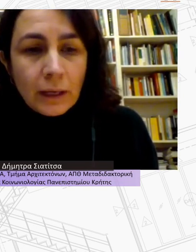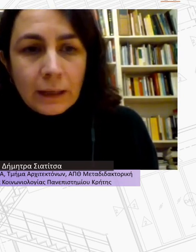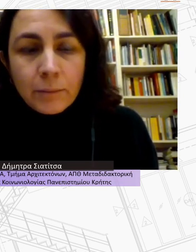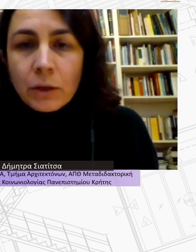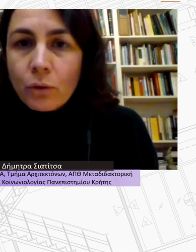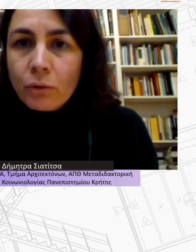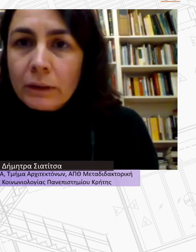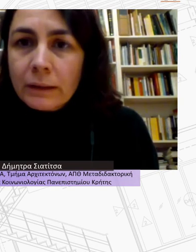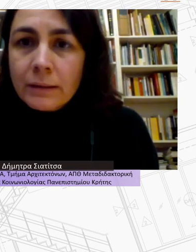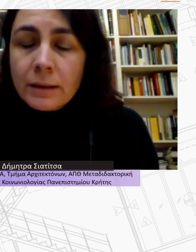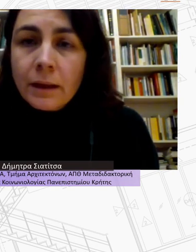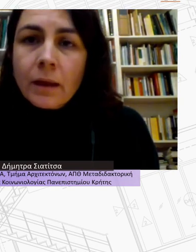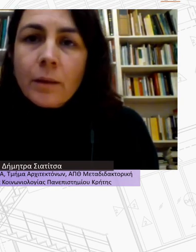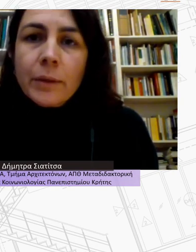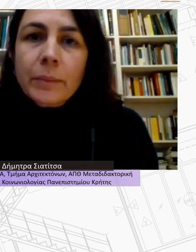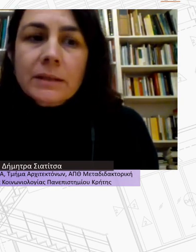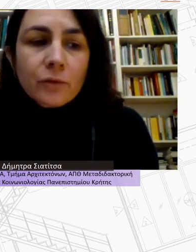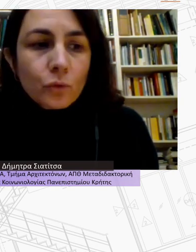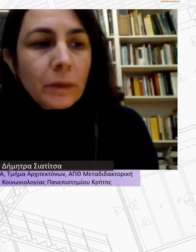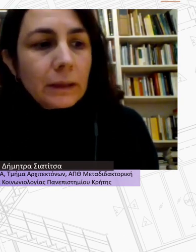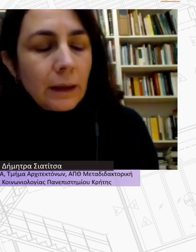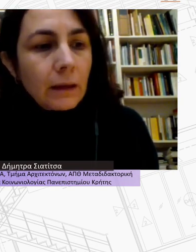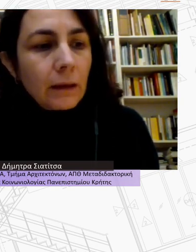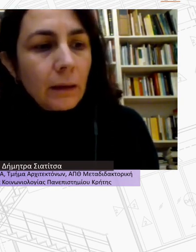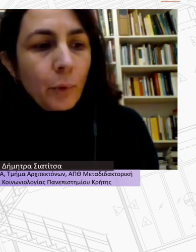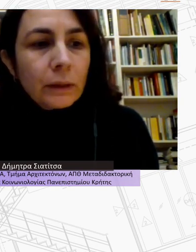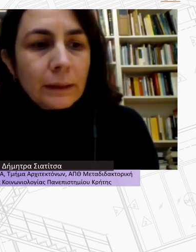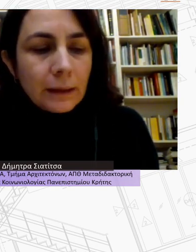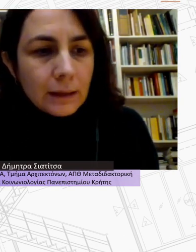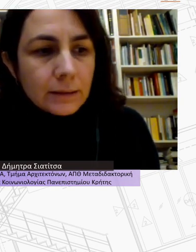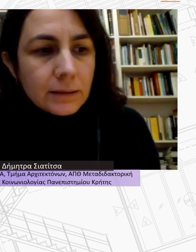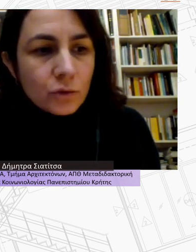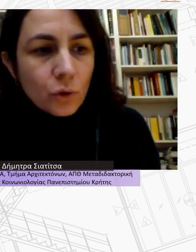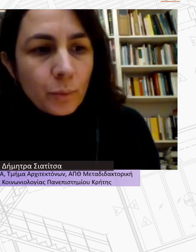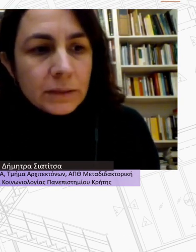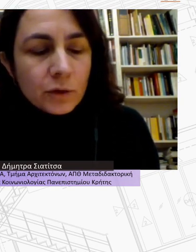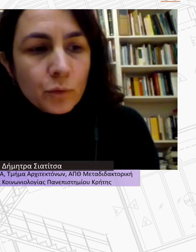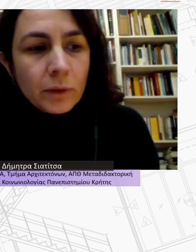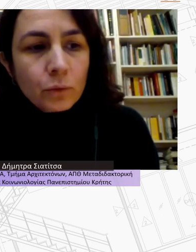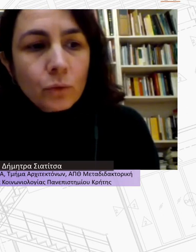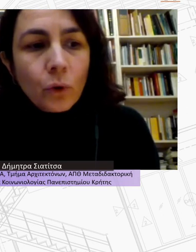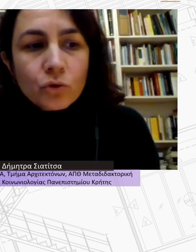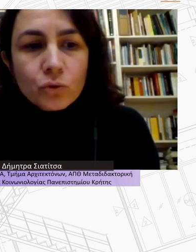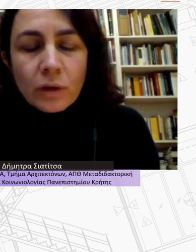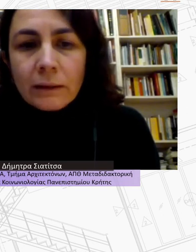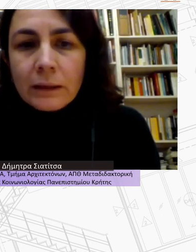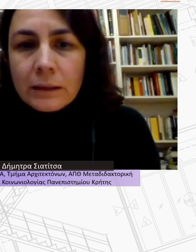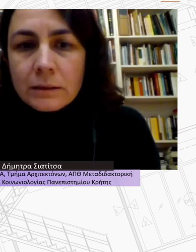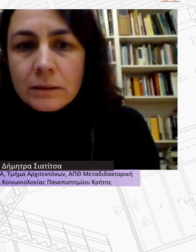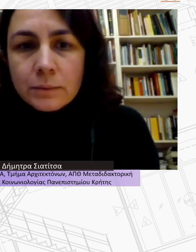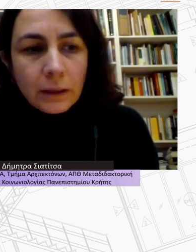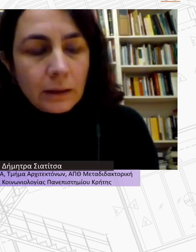αυτήν την ιστορία είναι οι μικροϊδιοκτήτες θα πρέπει να σκεφτούμε και πολιτικές εξισορρόπησεις ας πούμε του κόστους